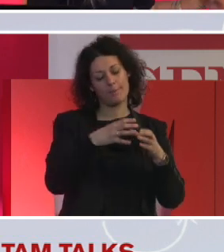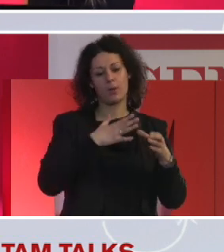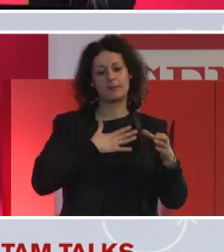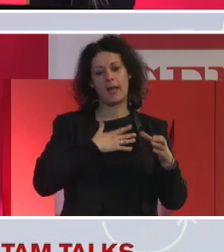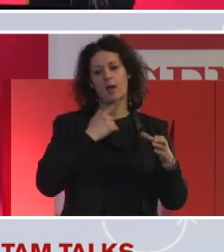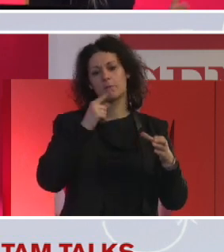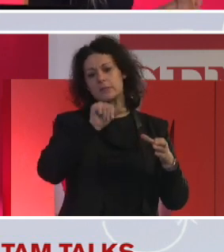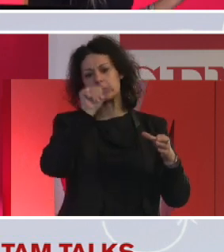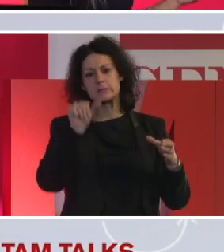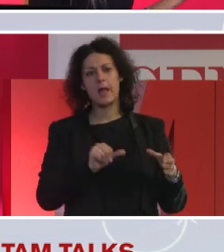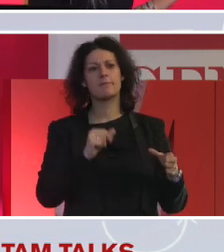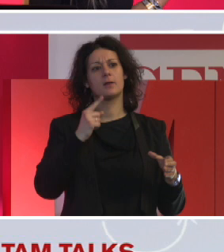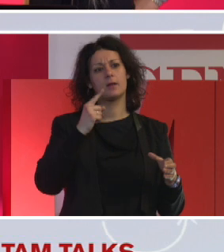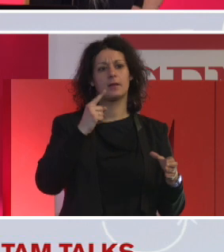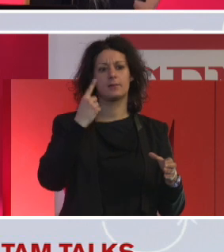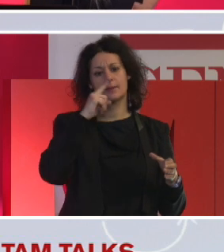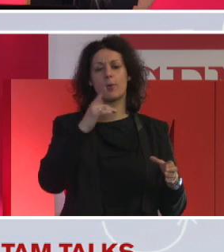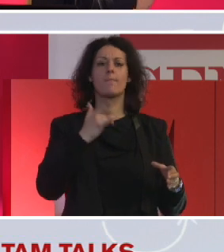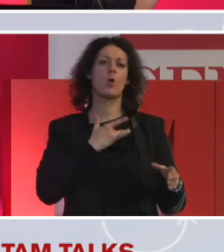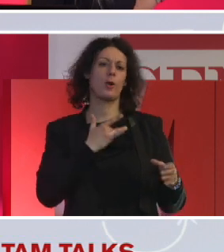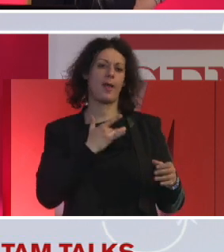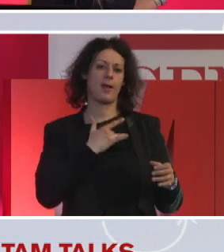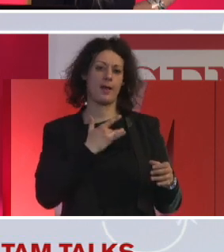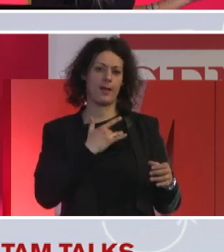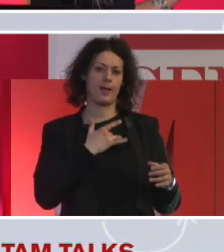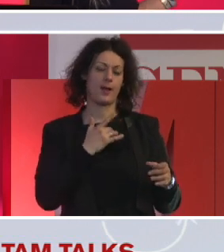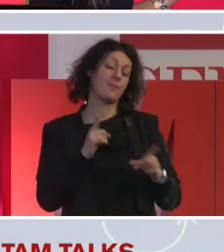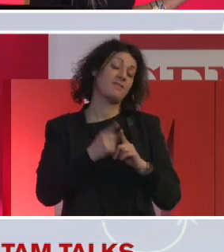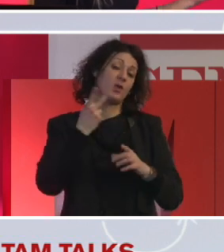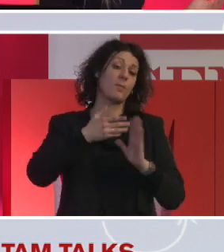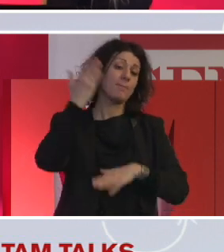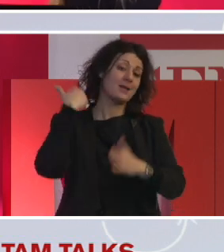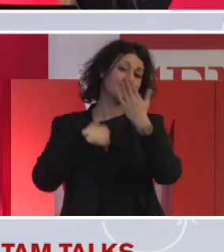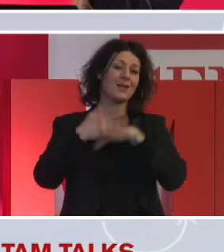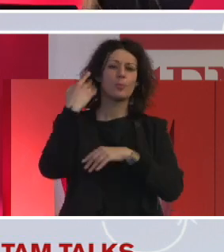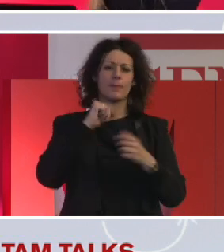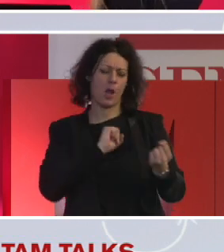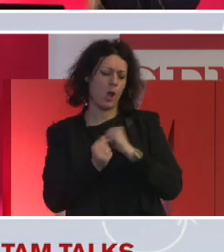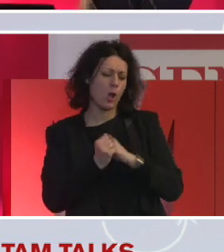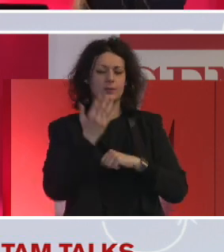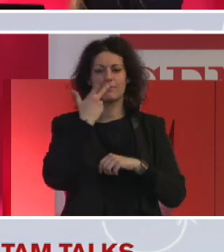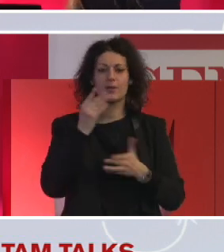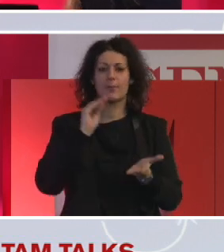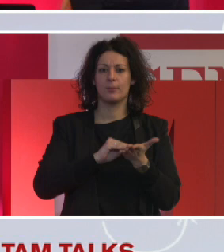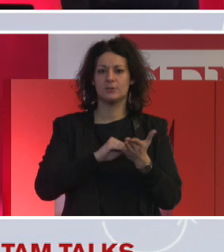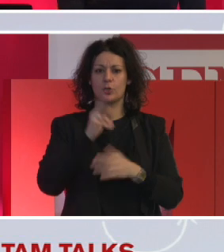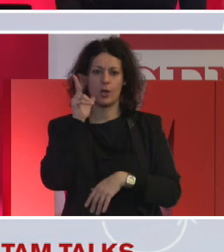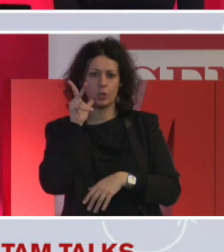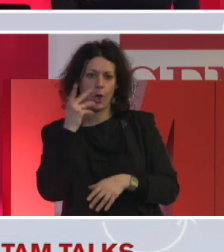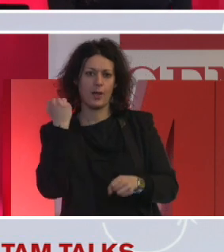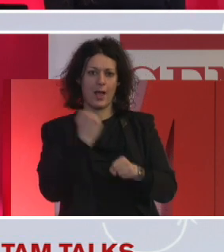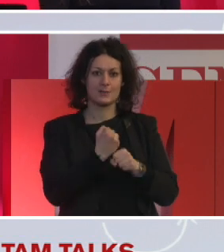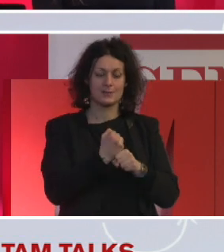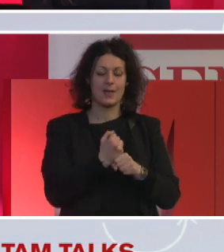esserlo mi ho visto delle quote rose eccetera però in realtà era un po' il passato perché è necessaria e vantaggi direttamente il business oggi